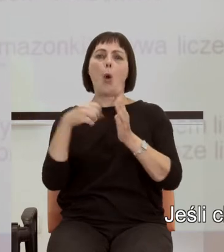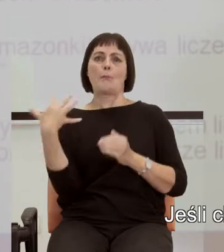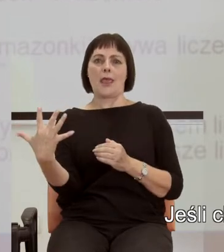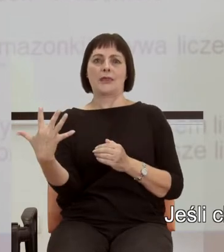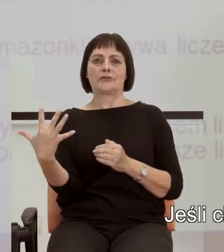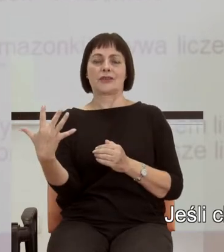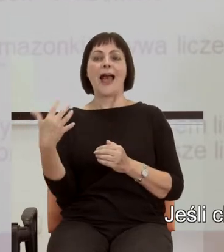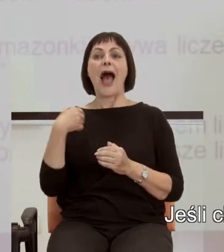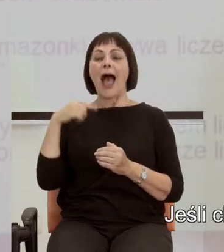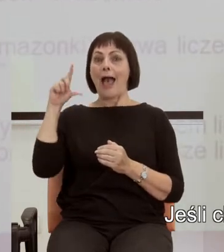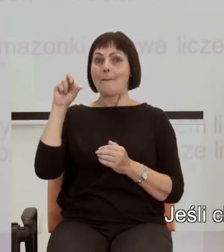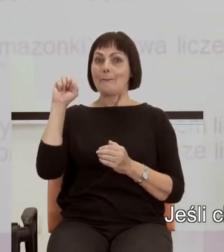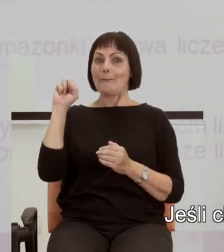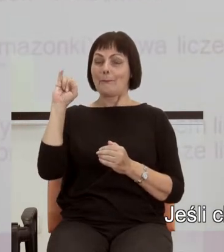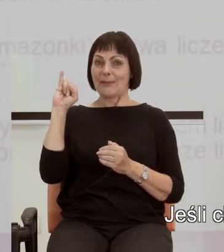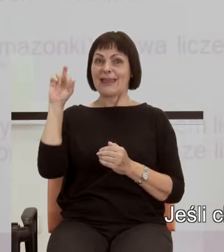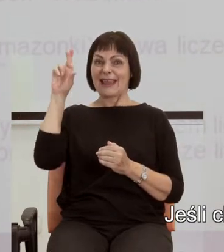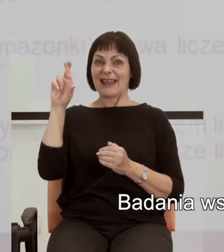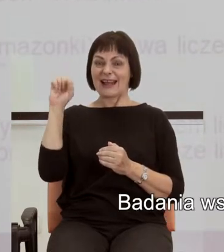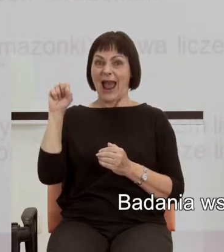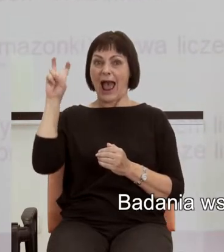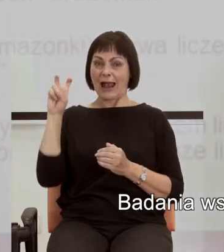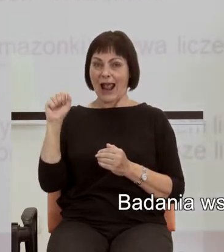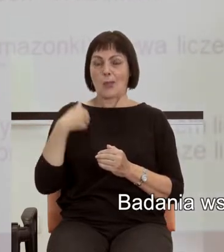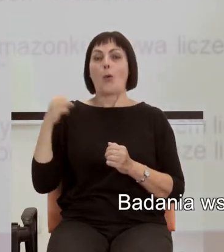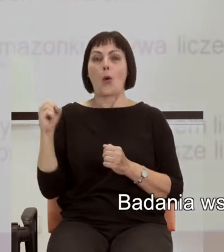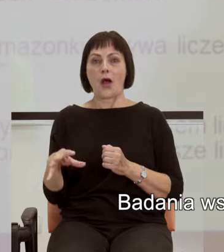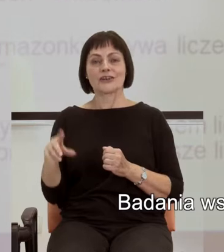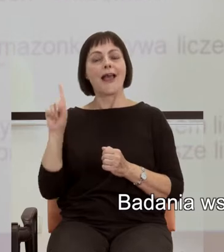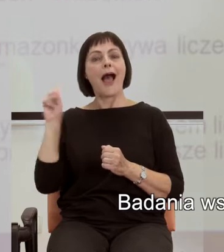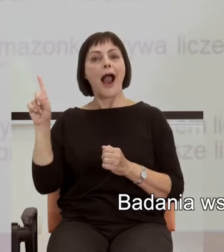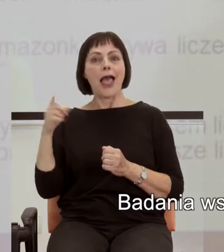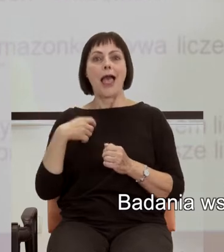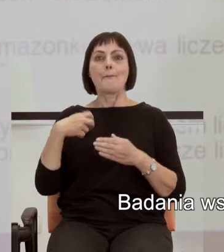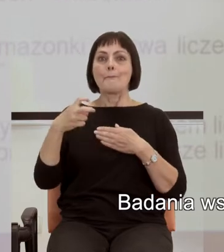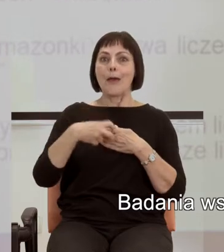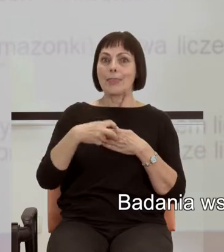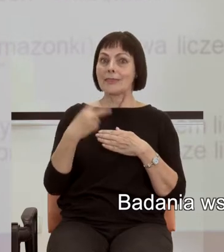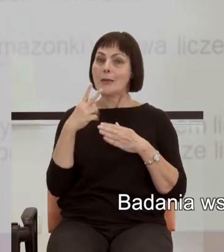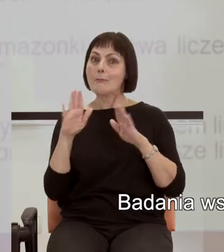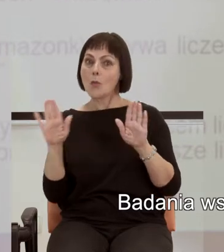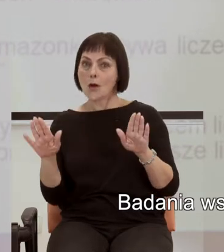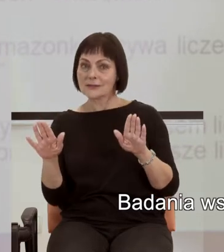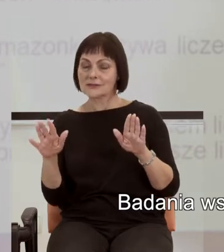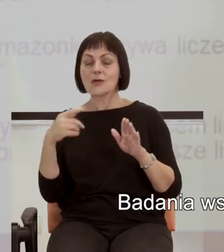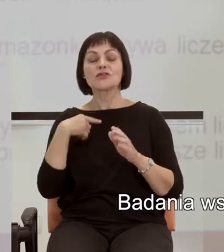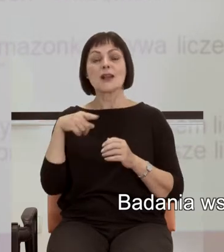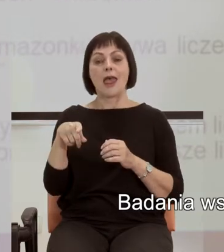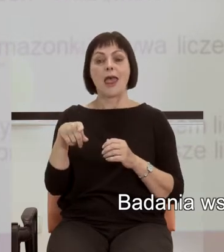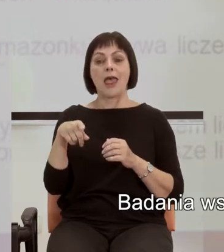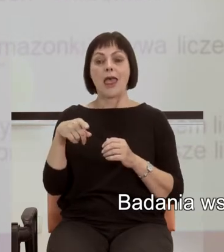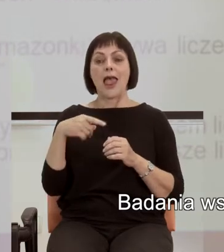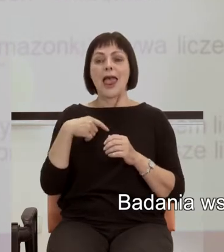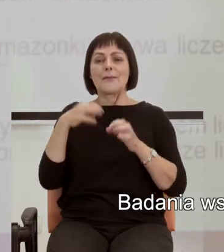jeśli chodzi o Piracha, to byłoby jeszcze gorzej. Badania wskazują, że precyzyjne operacje